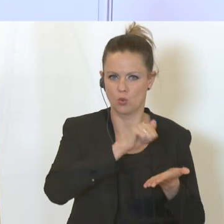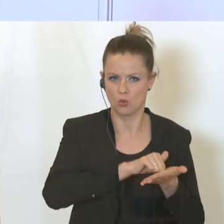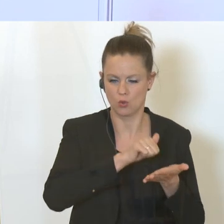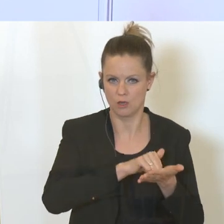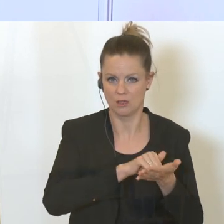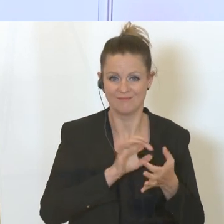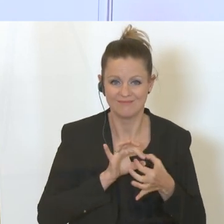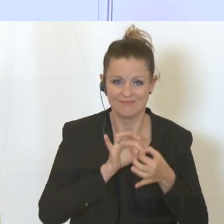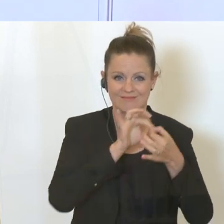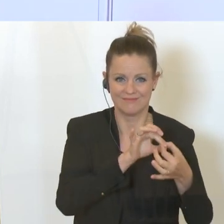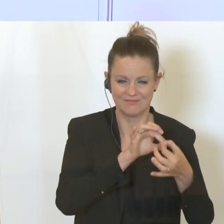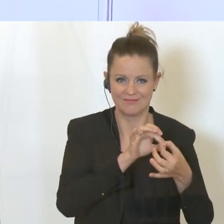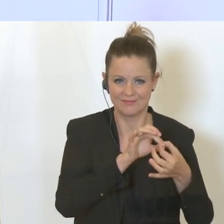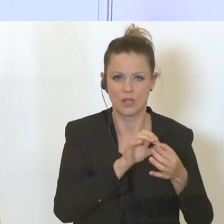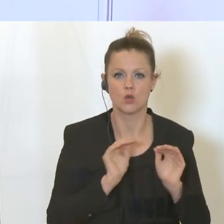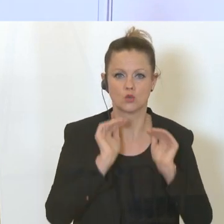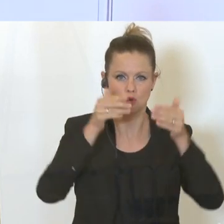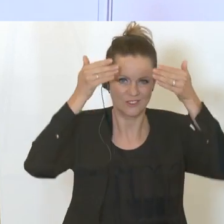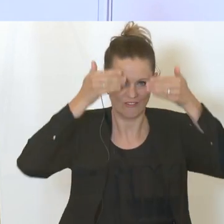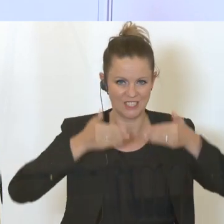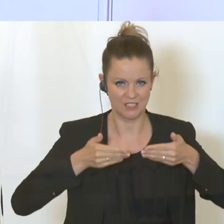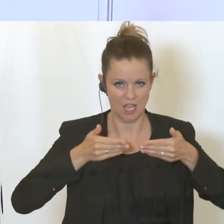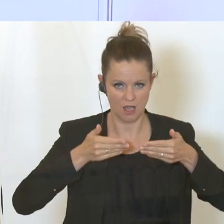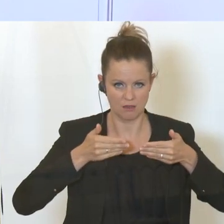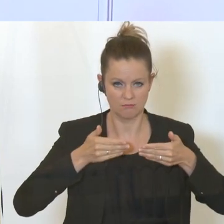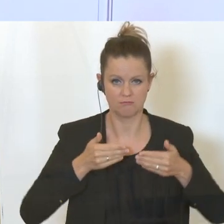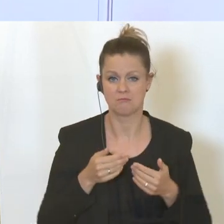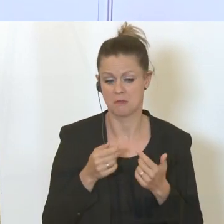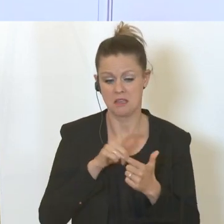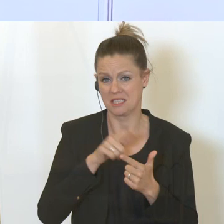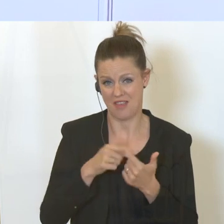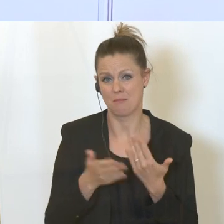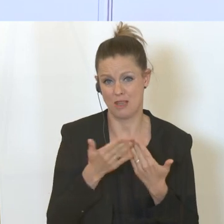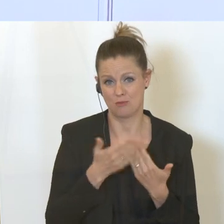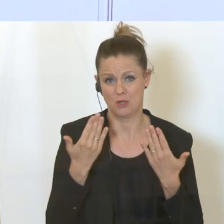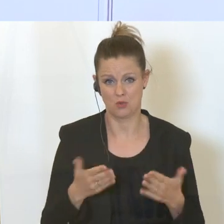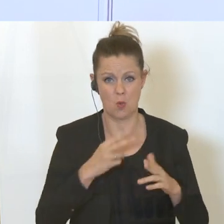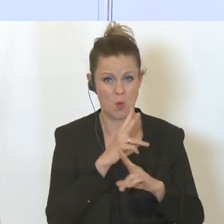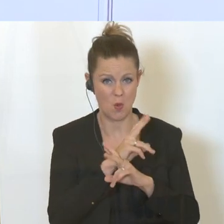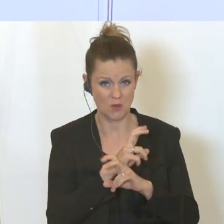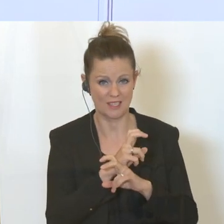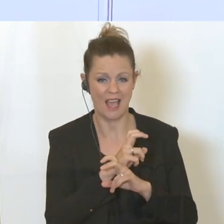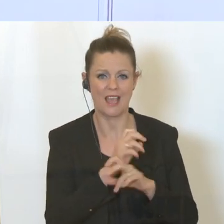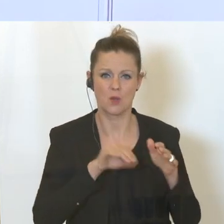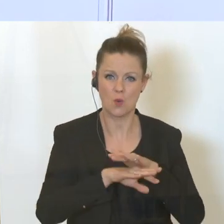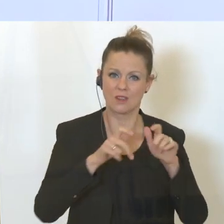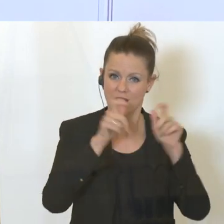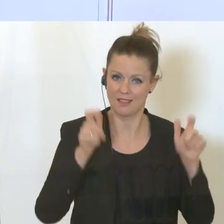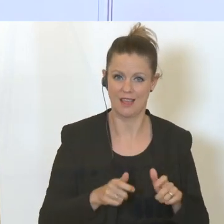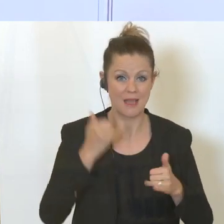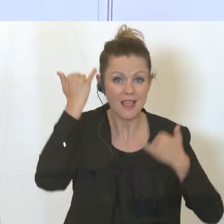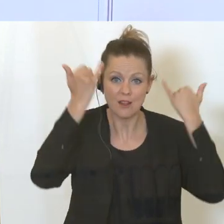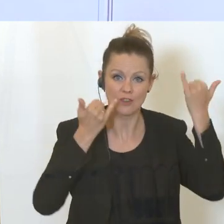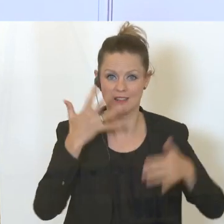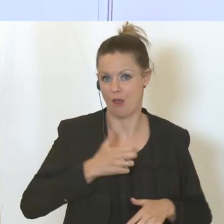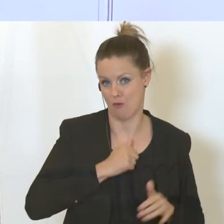Richtung Schutzvisiere. Das sind nur zwei von vielen Beispielen, wo österreichische Unternehmen sehr innovativ und sehr erfolgreich